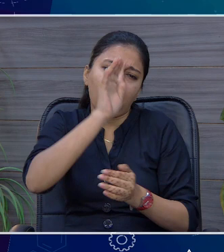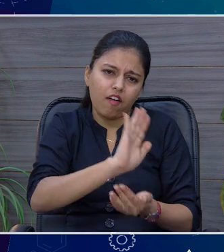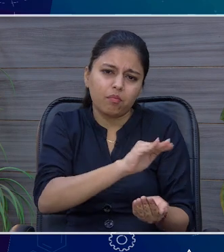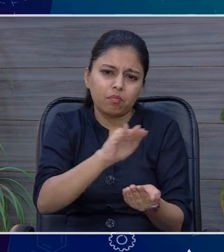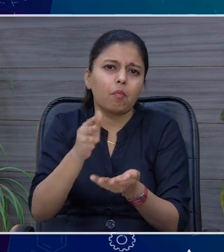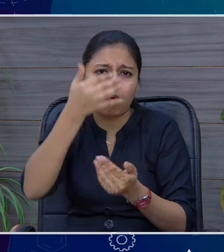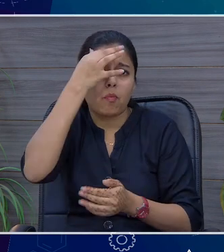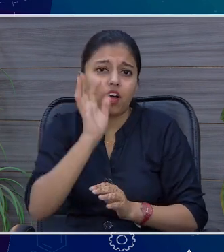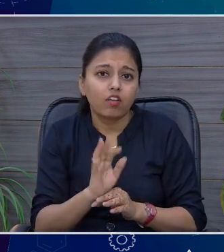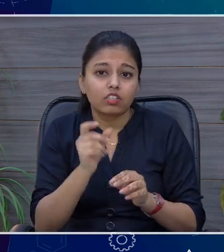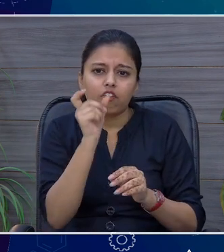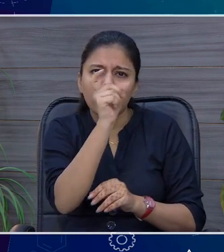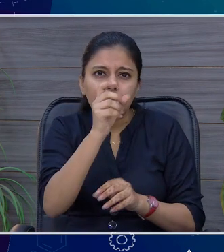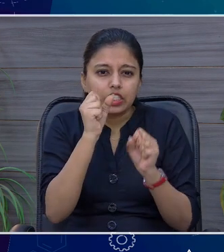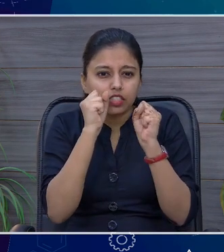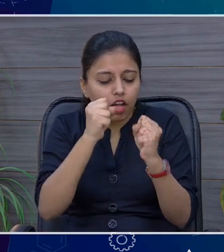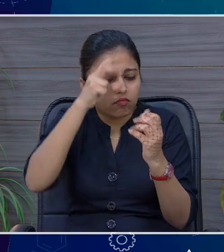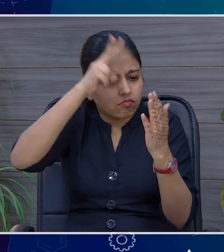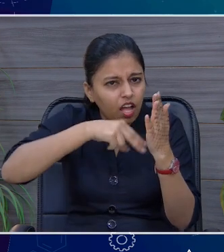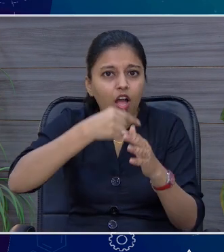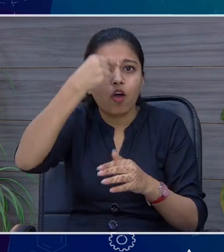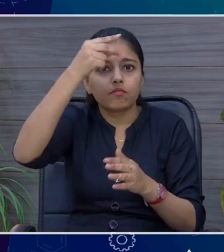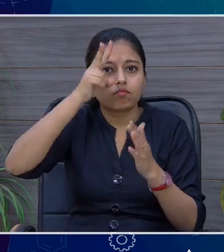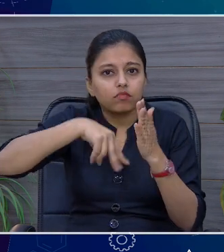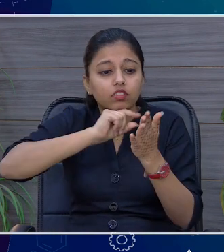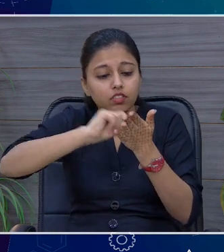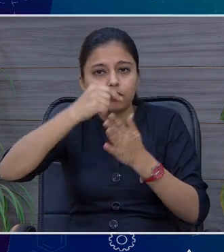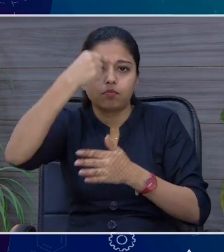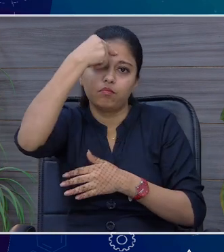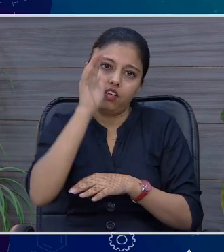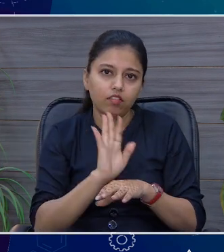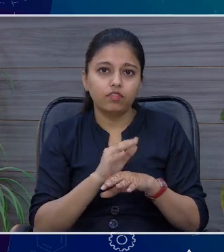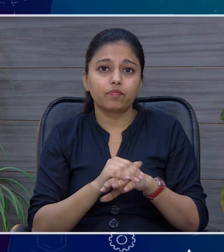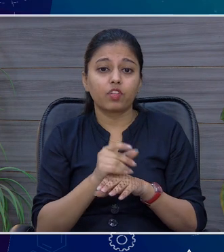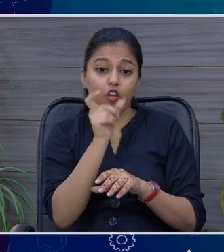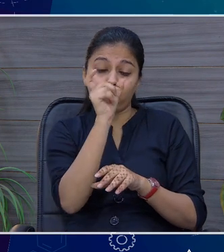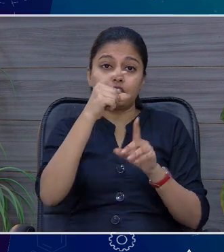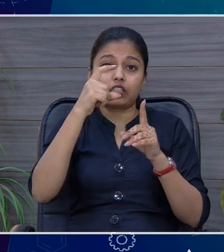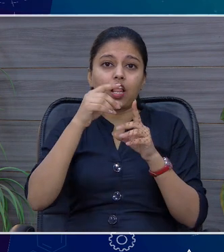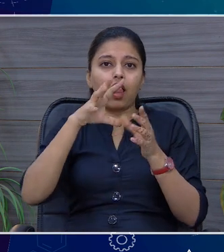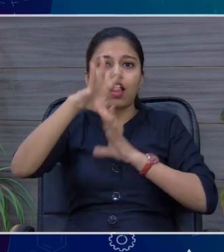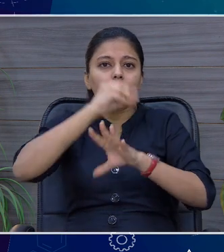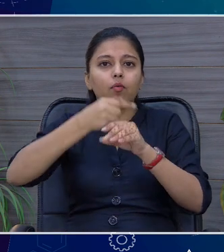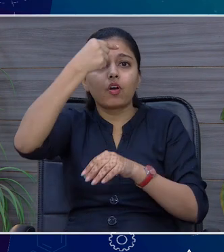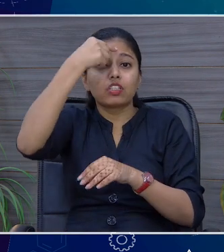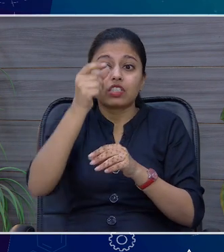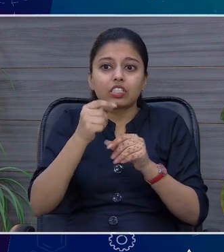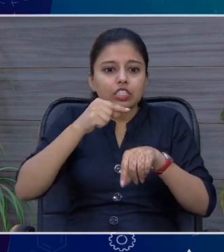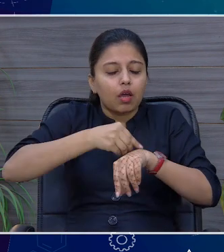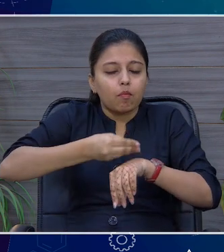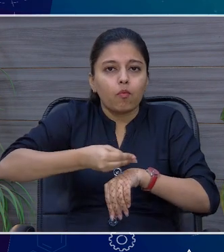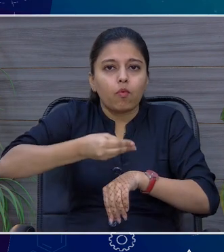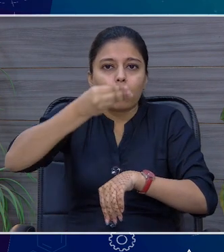कुछ कटीन शब्दों को लिखने में उनको पढ़ने में उसको प्रॉब्लम होती है दिसलेक्सिा में होता है कि उसको यह प्रॉब्लम थोड़ी ज्यादा से में तक चल जाती है